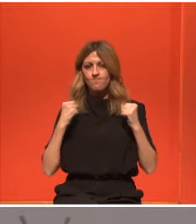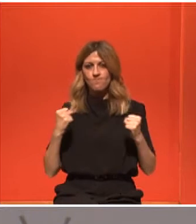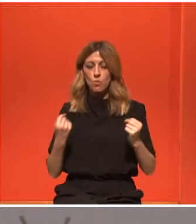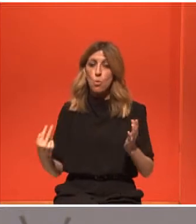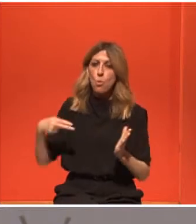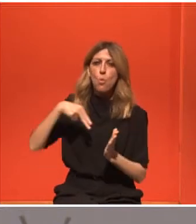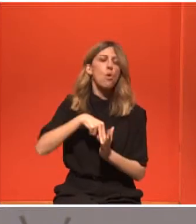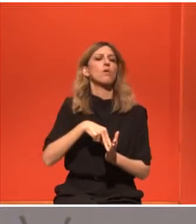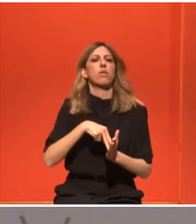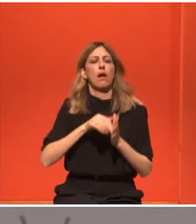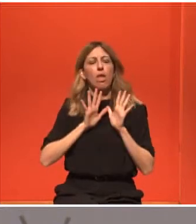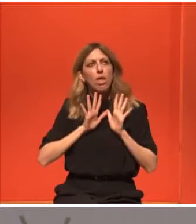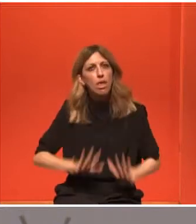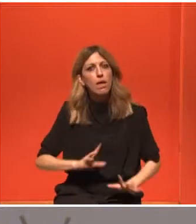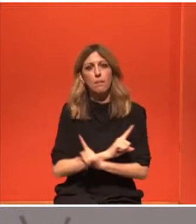όρθια.